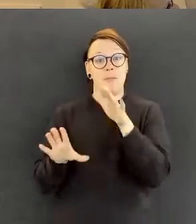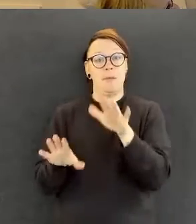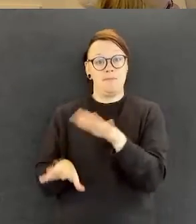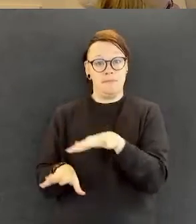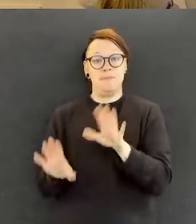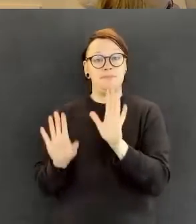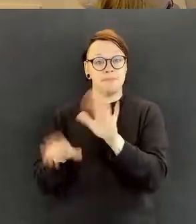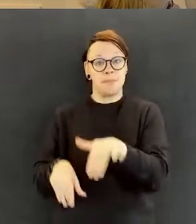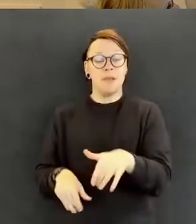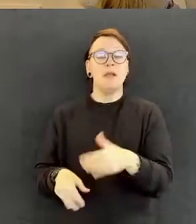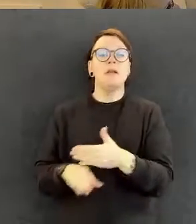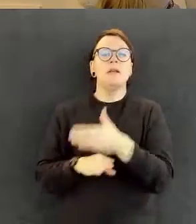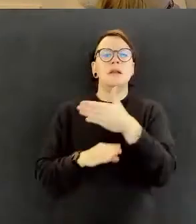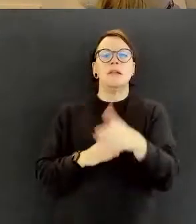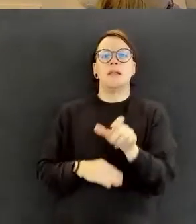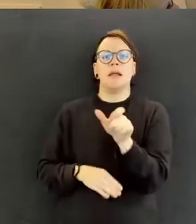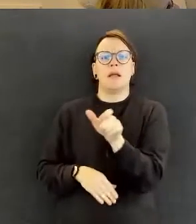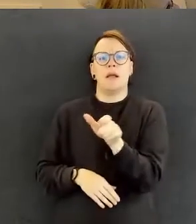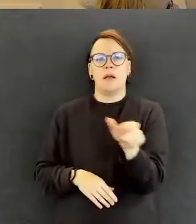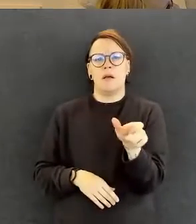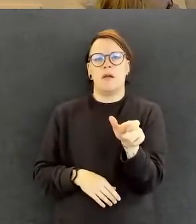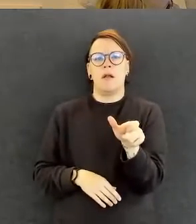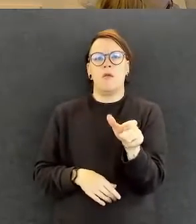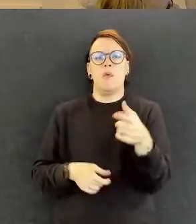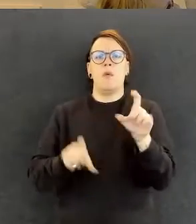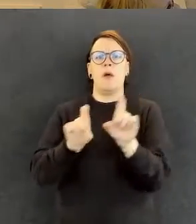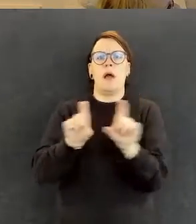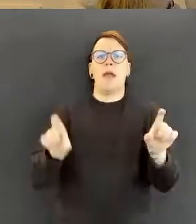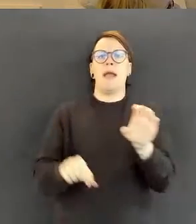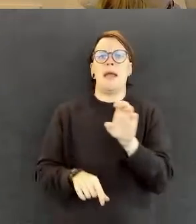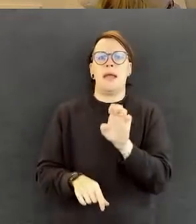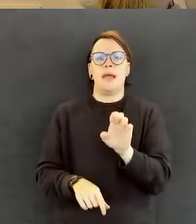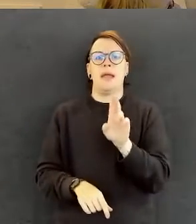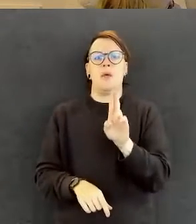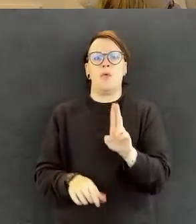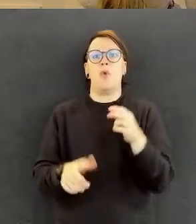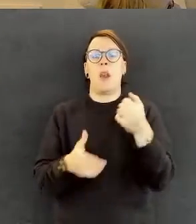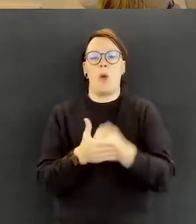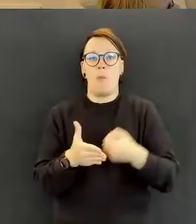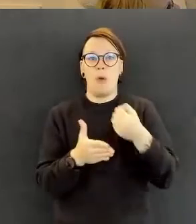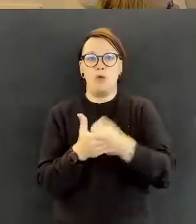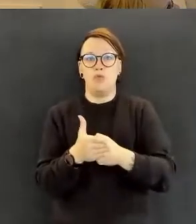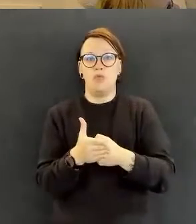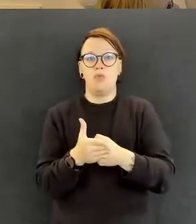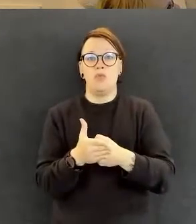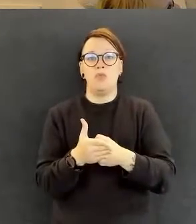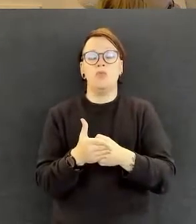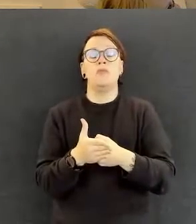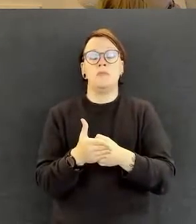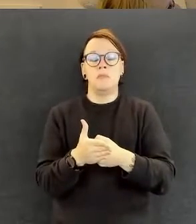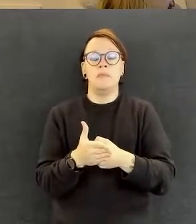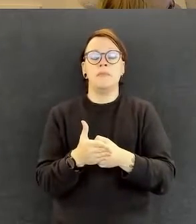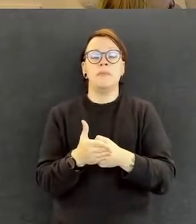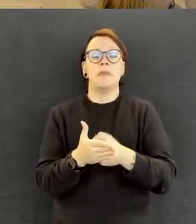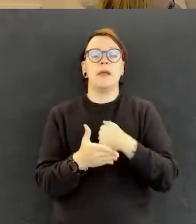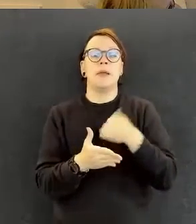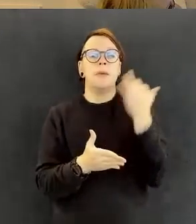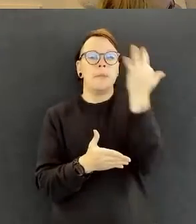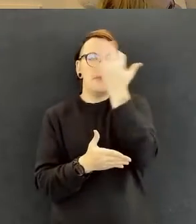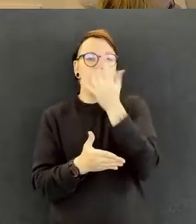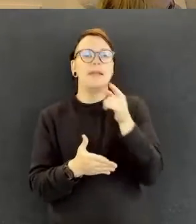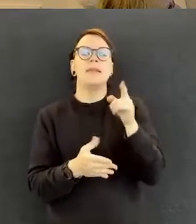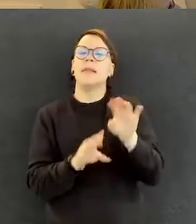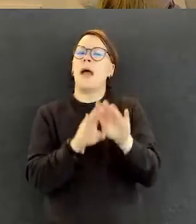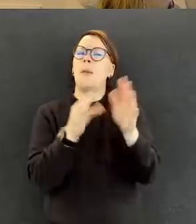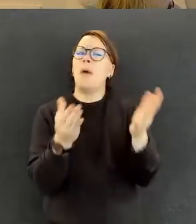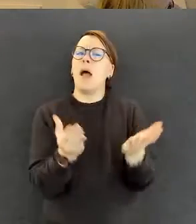teen graduuni sitten EU-lumpauksesta ja minusta piti ehkä tulla, tai ajattelen, että jotenkin siihen maailmaan